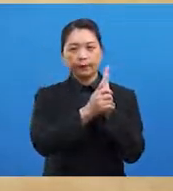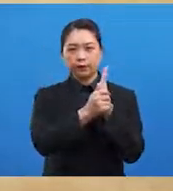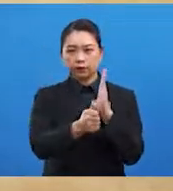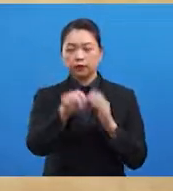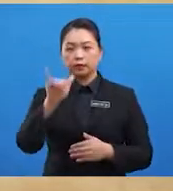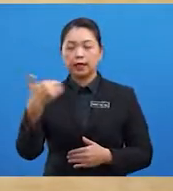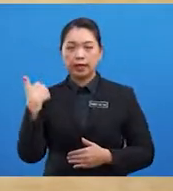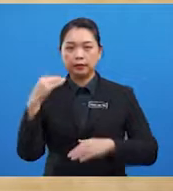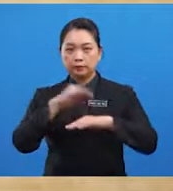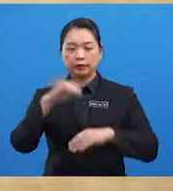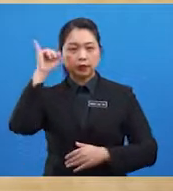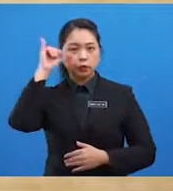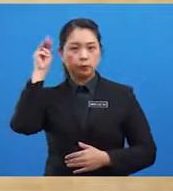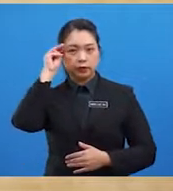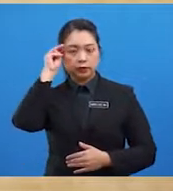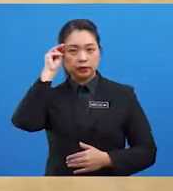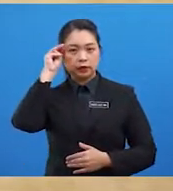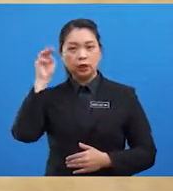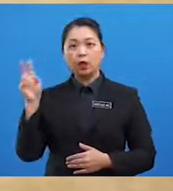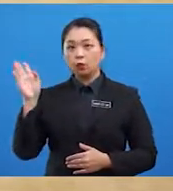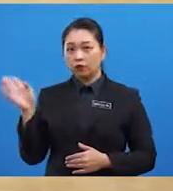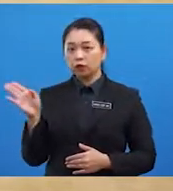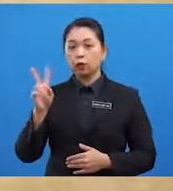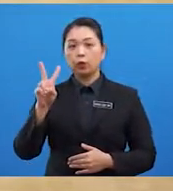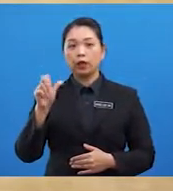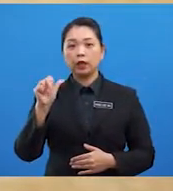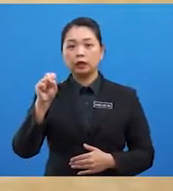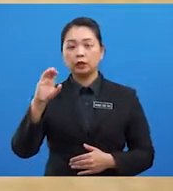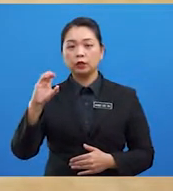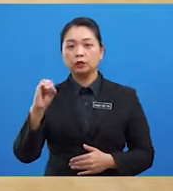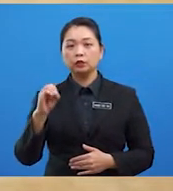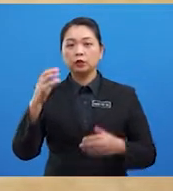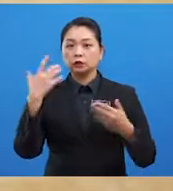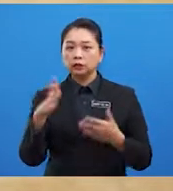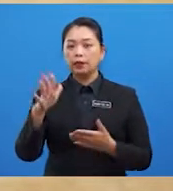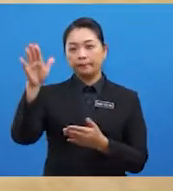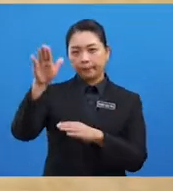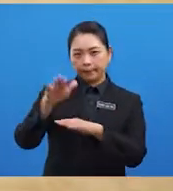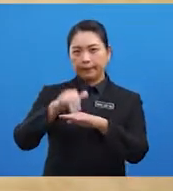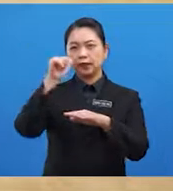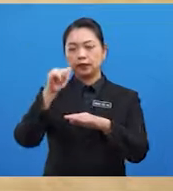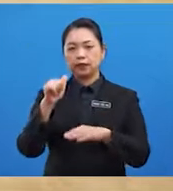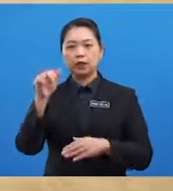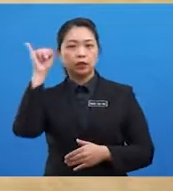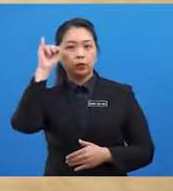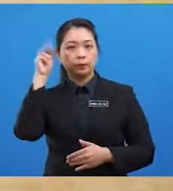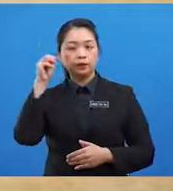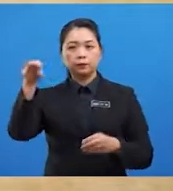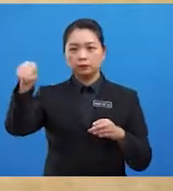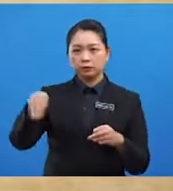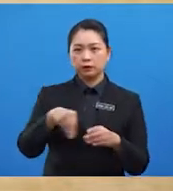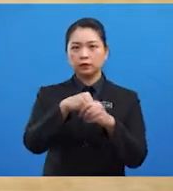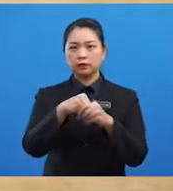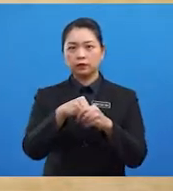Ibn Majid dalam bidang pelayaran waskodagama telah mengajak Ibn Majid menyertai dan